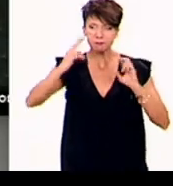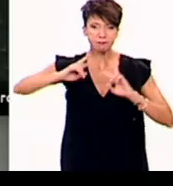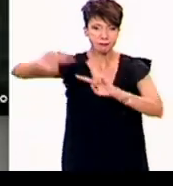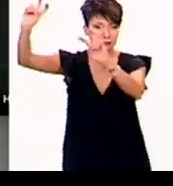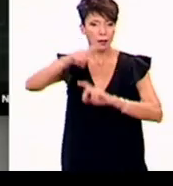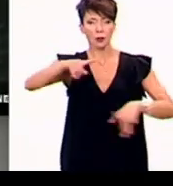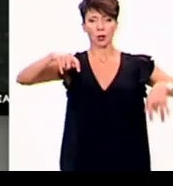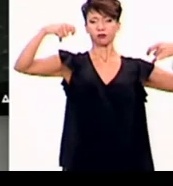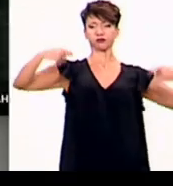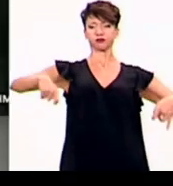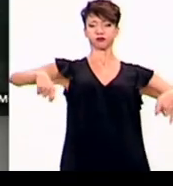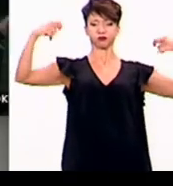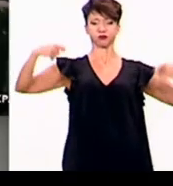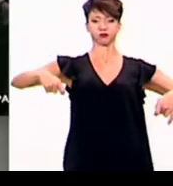ζωή μέσα στην πολυτέλεια και στη χλυδί.